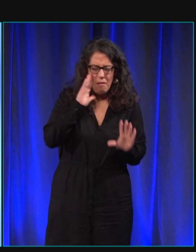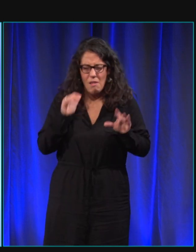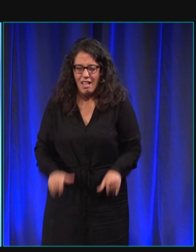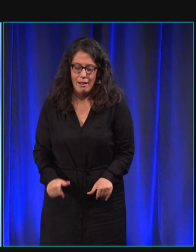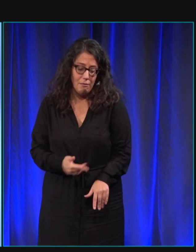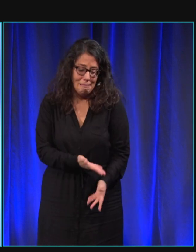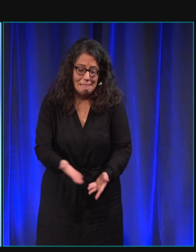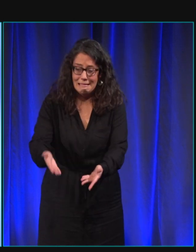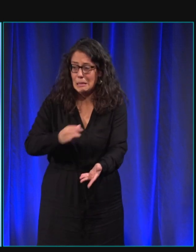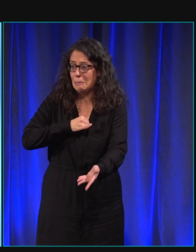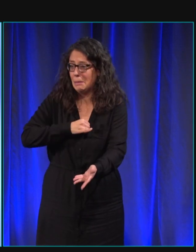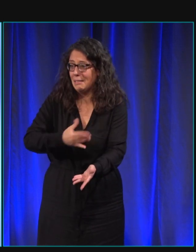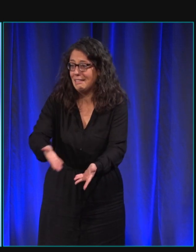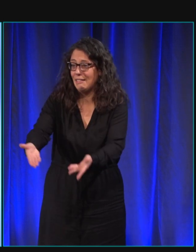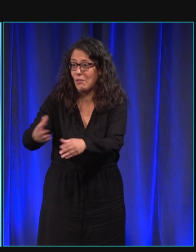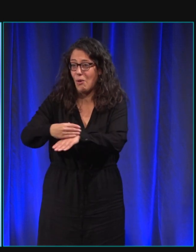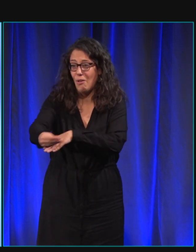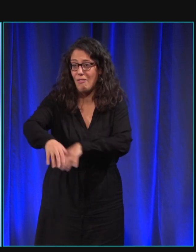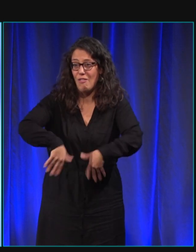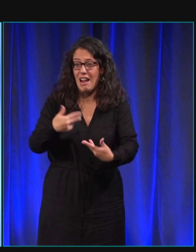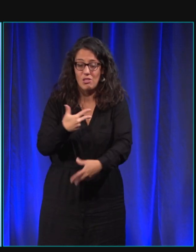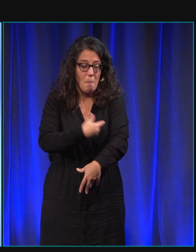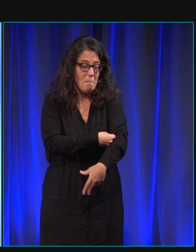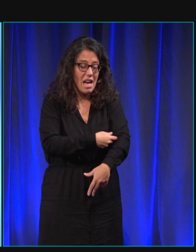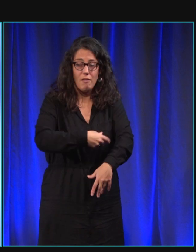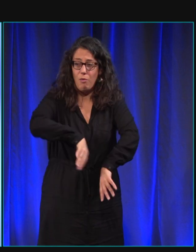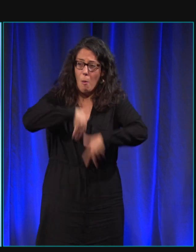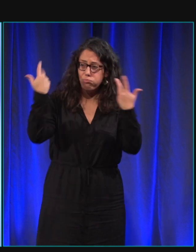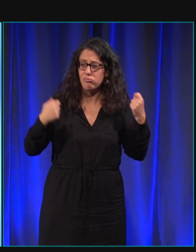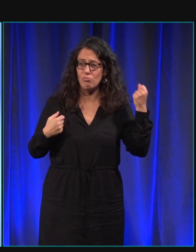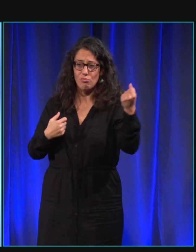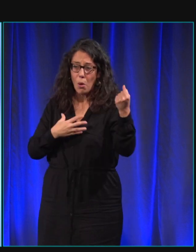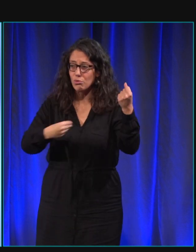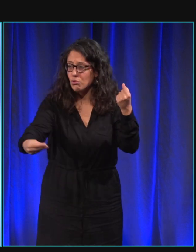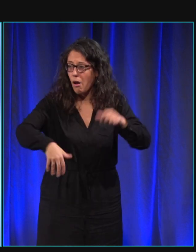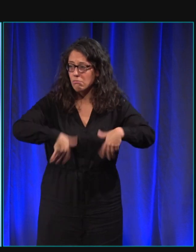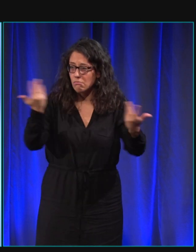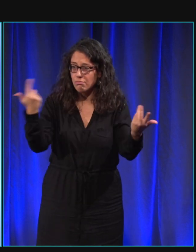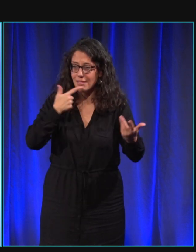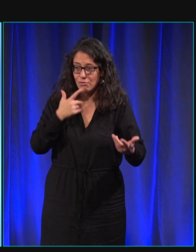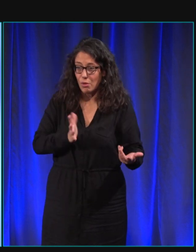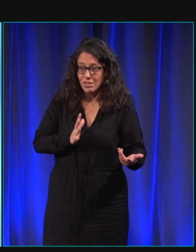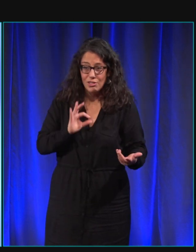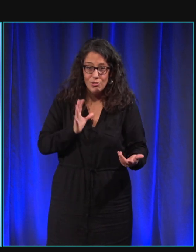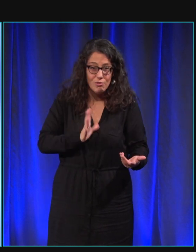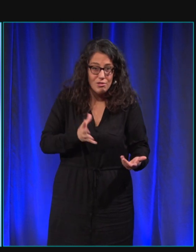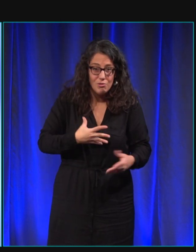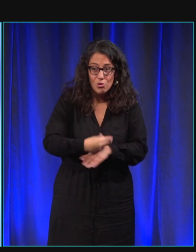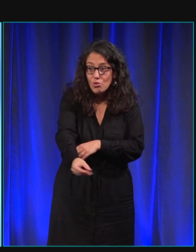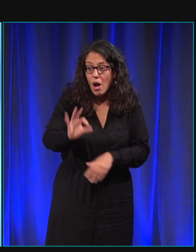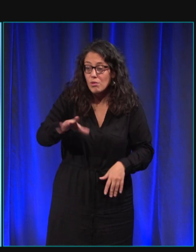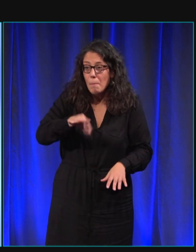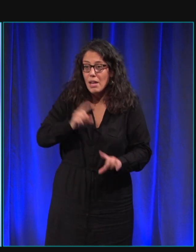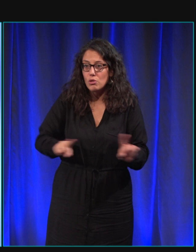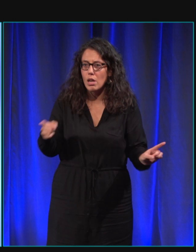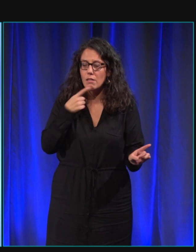qu'elle aille faire ses besoins donc superf pas superf elle s'en fout royalement et il faut que je la sorte et du coup je la sors parce qu'il n a pas le choix et ça